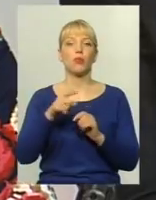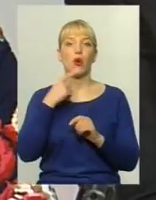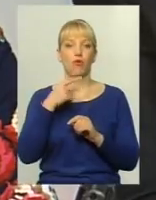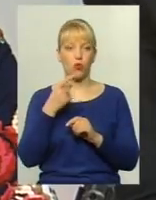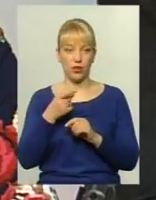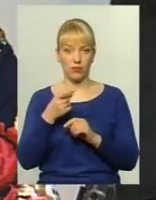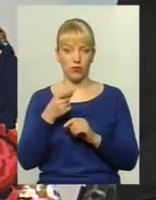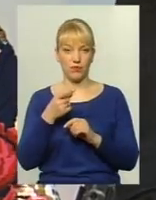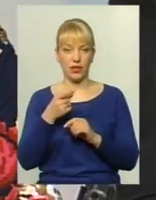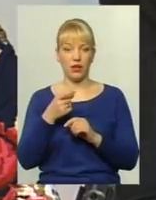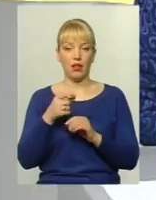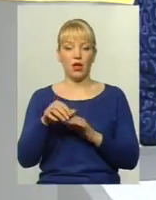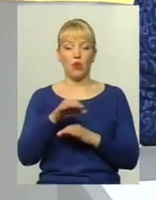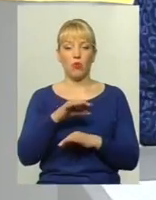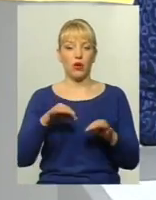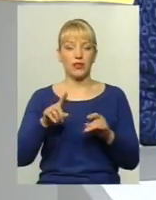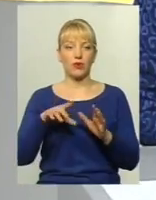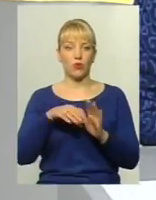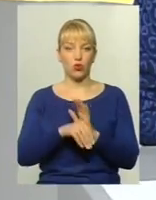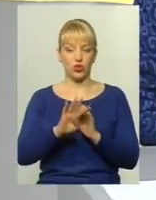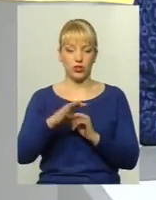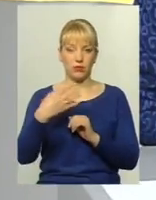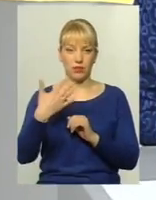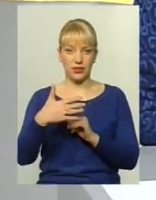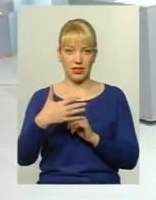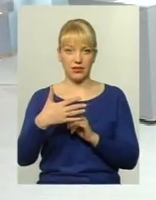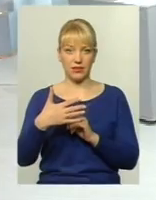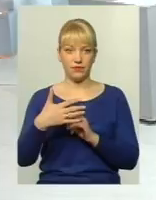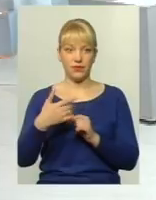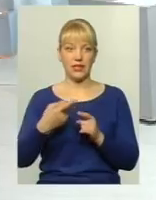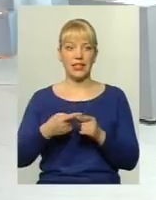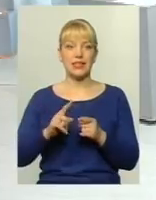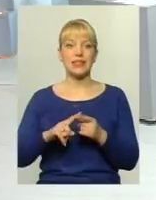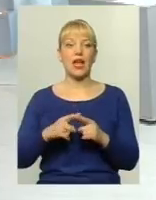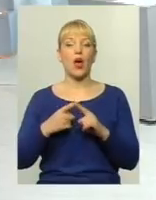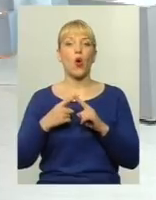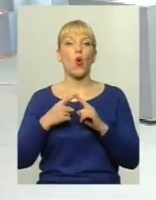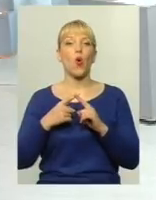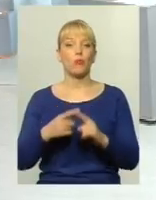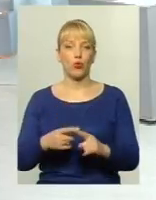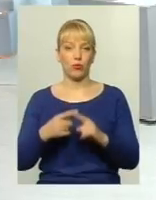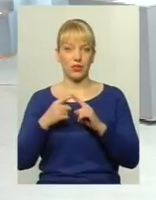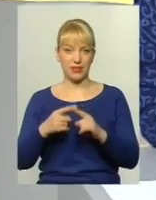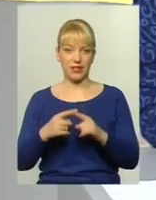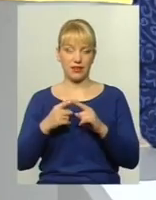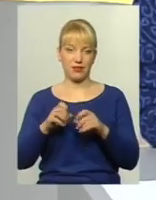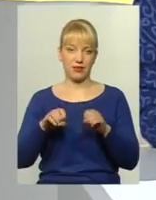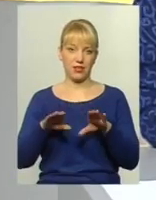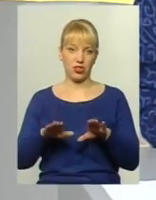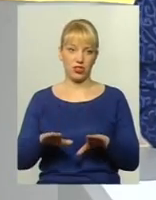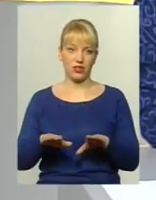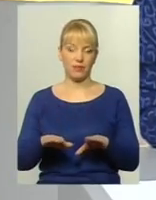проєкт, в якому включено 4,50, це компромісне вішення. Скажіть, будь ласка,